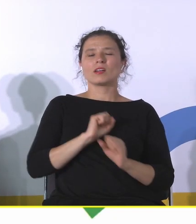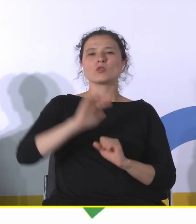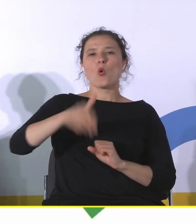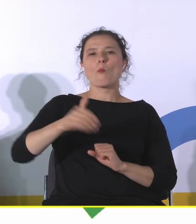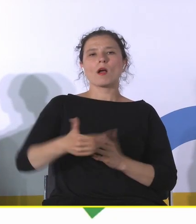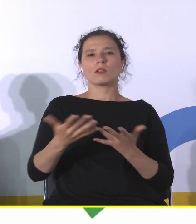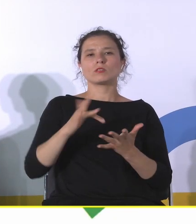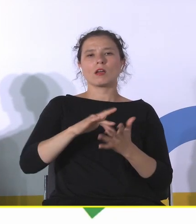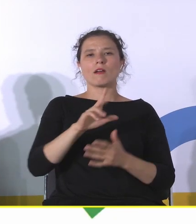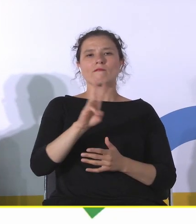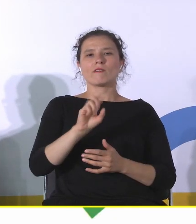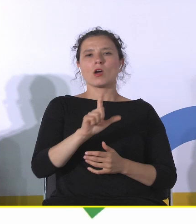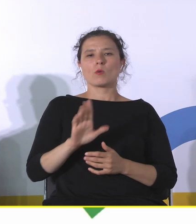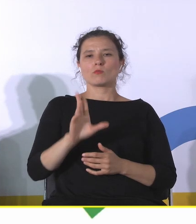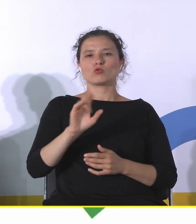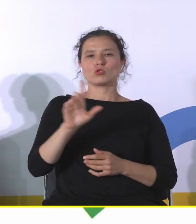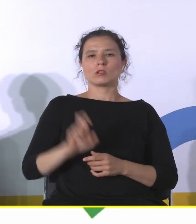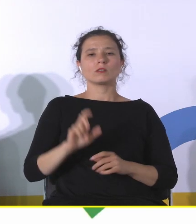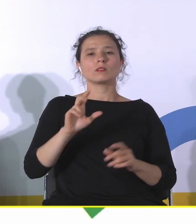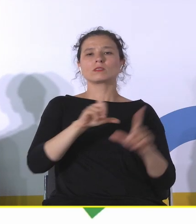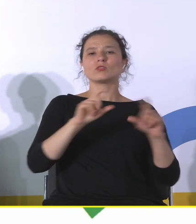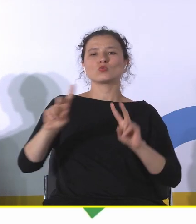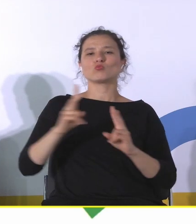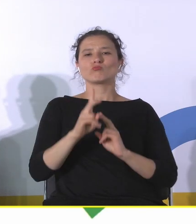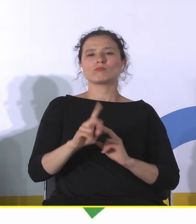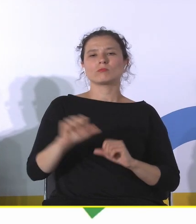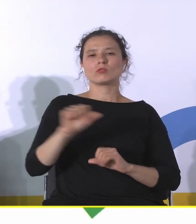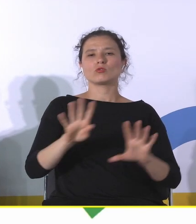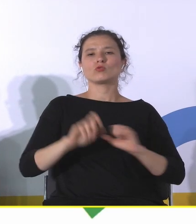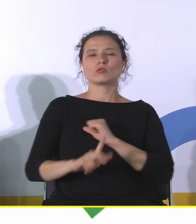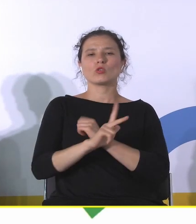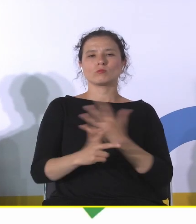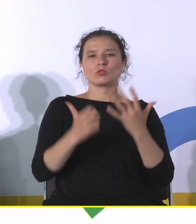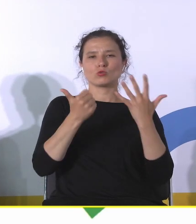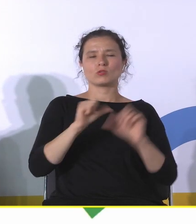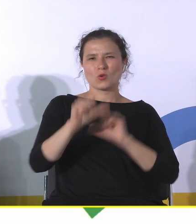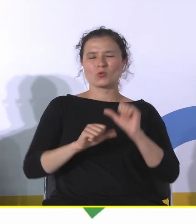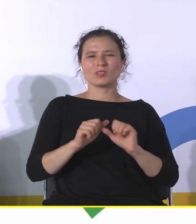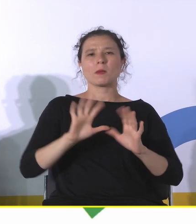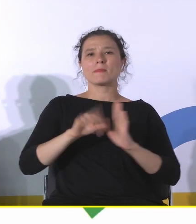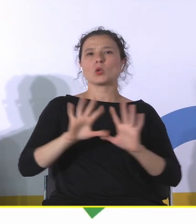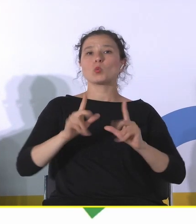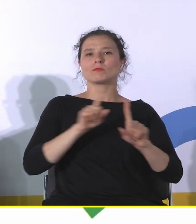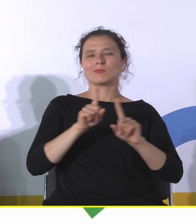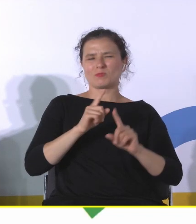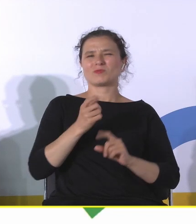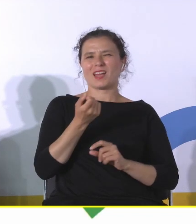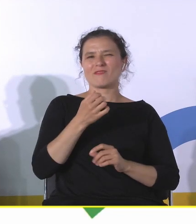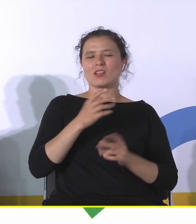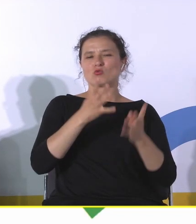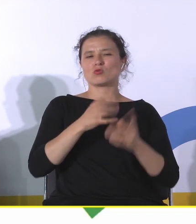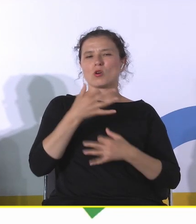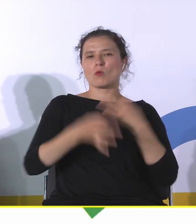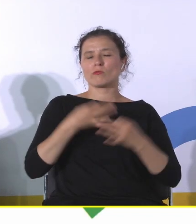zdjęcie z 1986 roku, miasto symbol, o którym za chwileczkę powiem. Ale chciałam troszeczkę wrócić, jeszcze jakby wybiec wcześniej